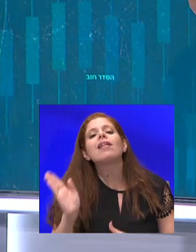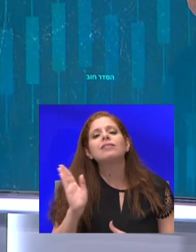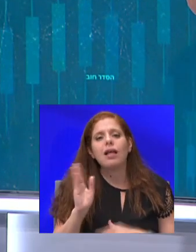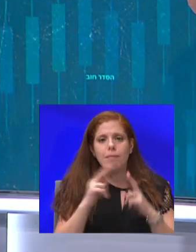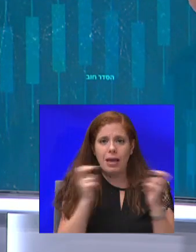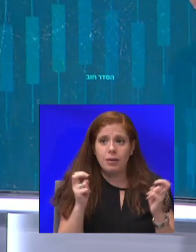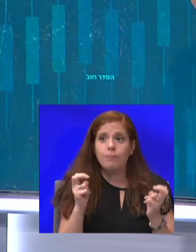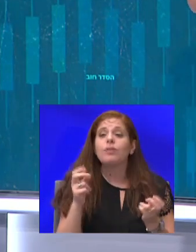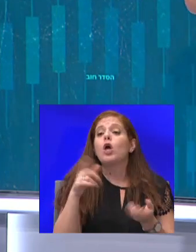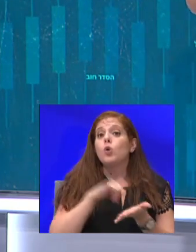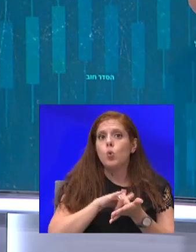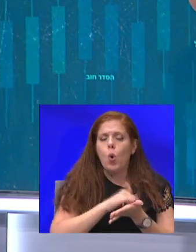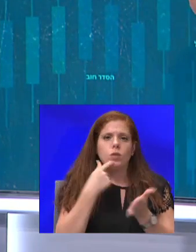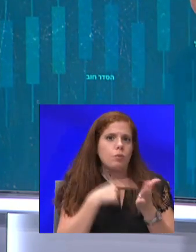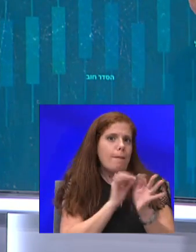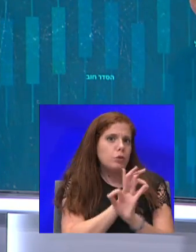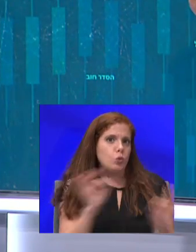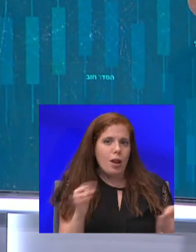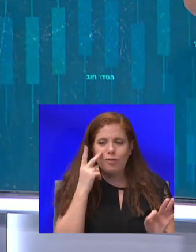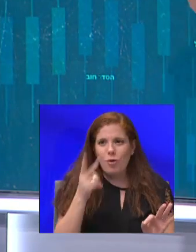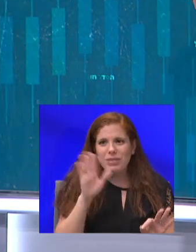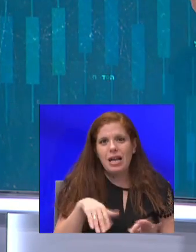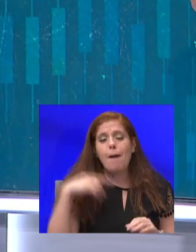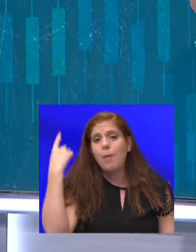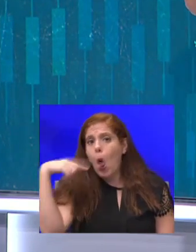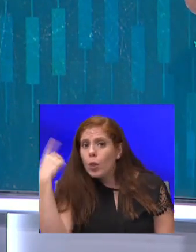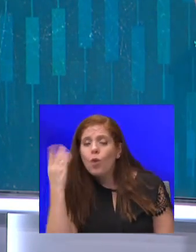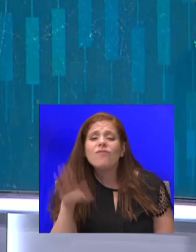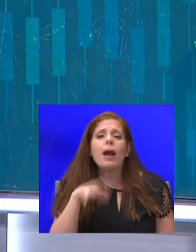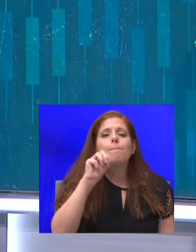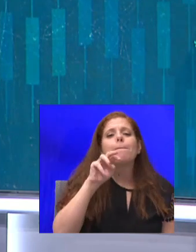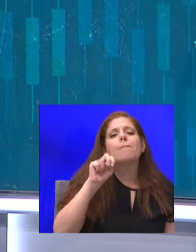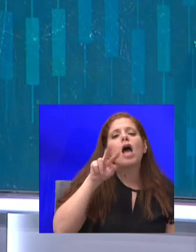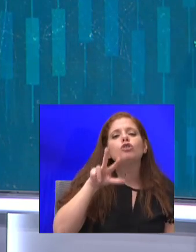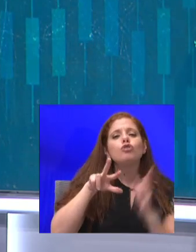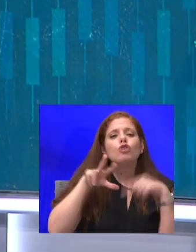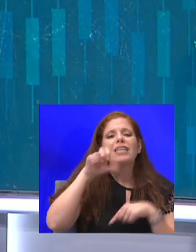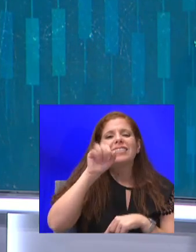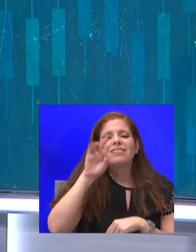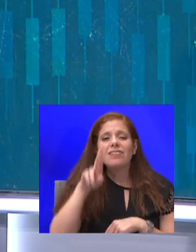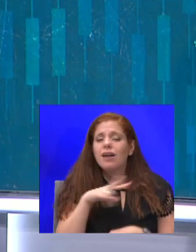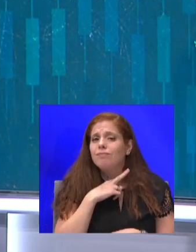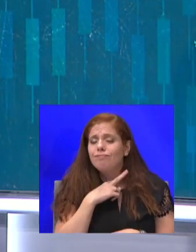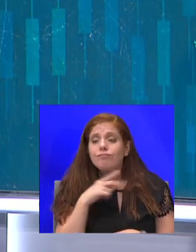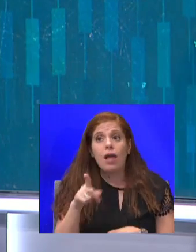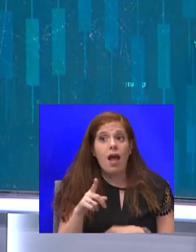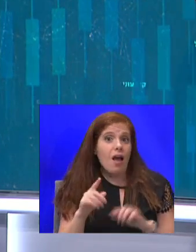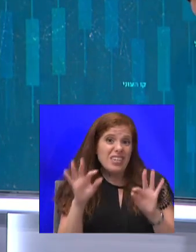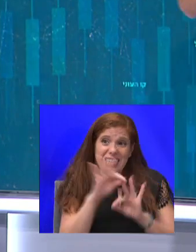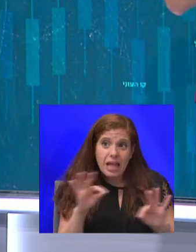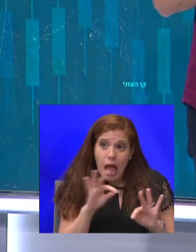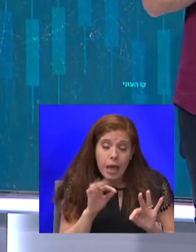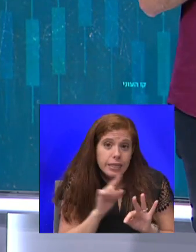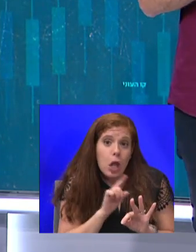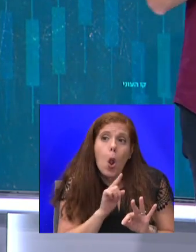אבל אנחנו רואים את זה למשל גם בלונדון וגם במאנשסטר. מה שכן, זה עדיין לא בא לידי ביטוי במדדי המקרו. קחו